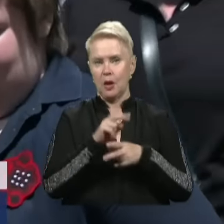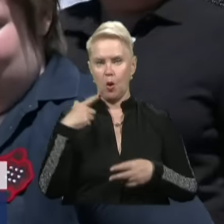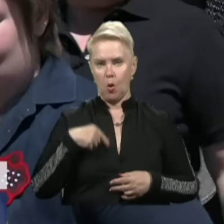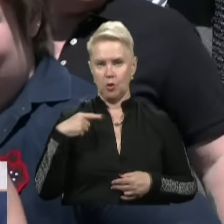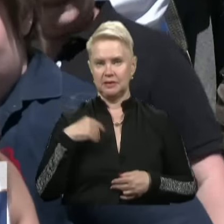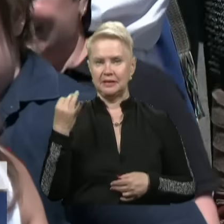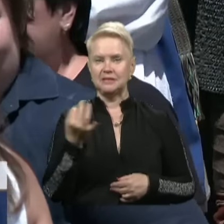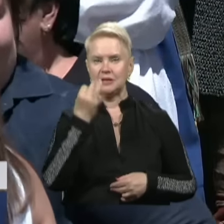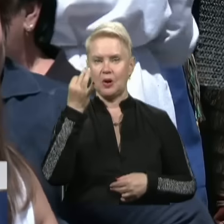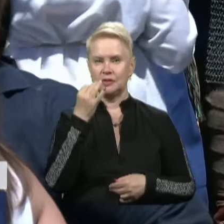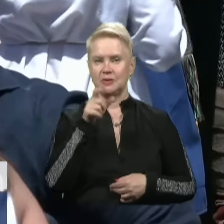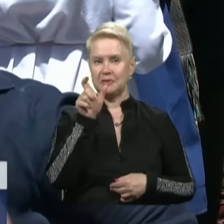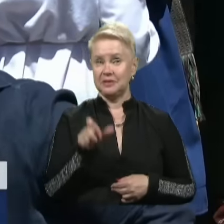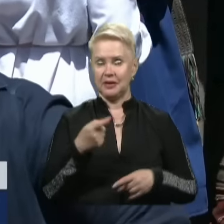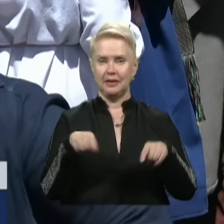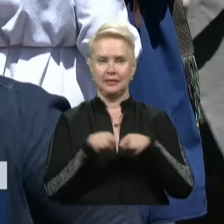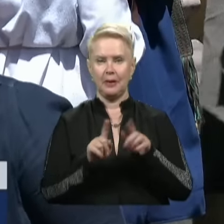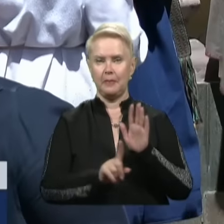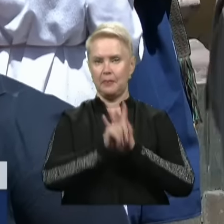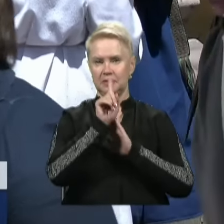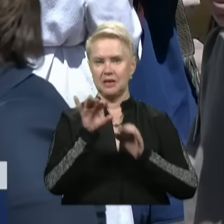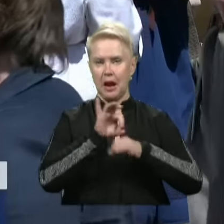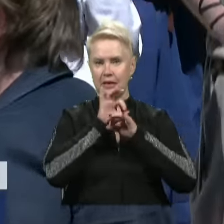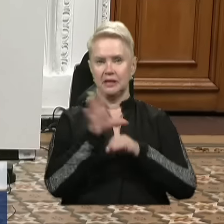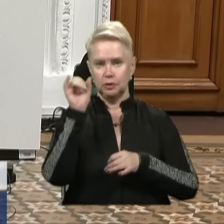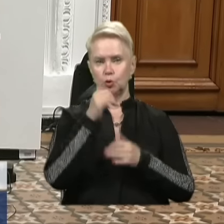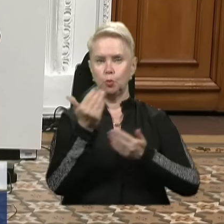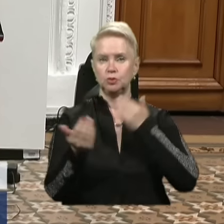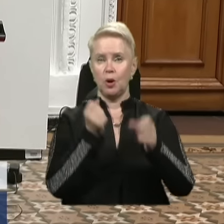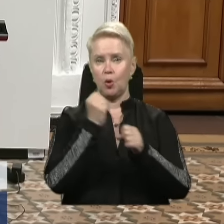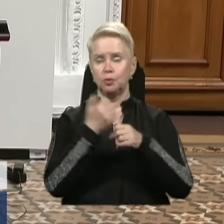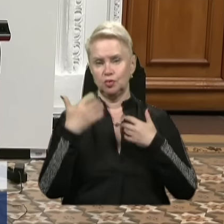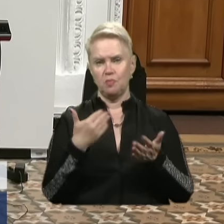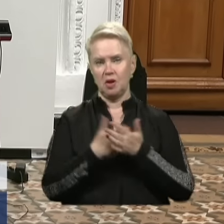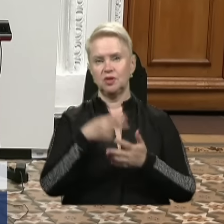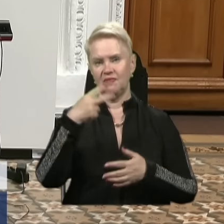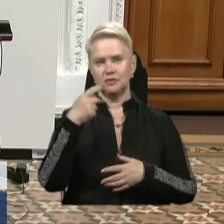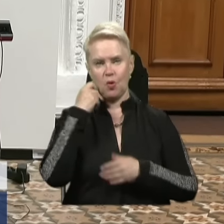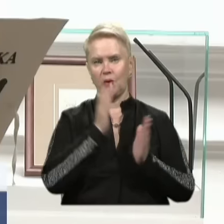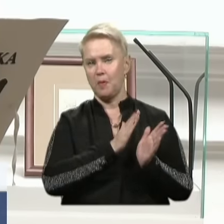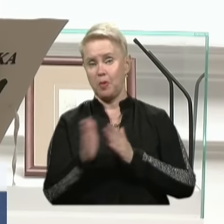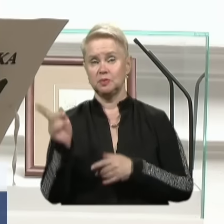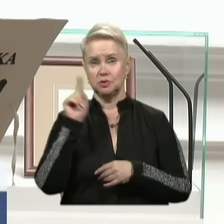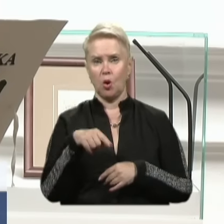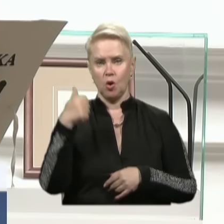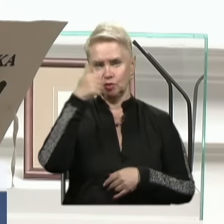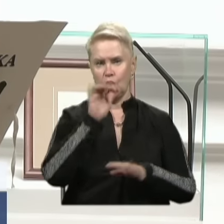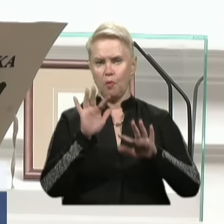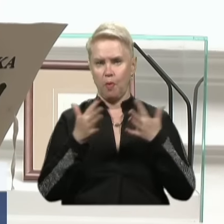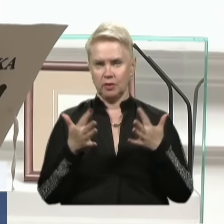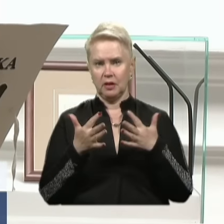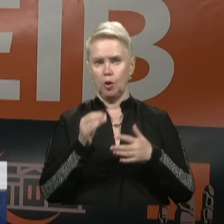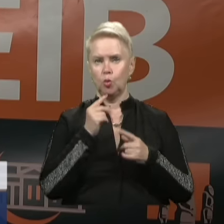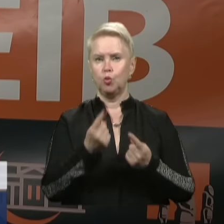костюми історичних персон. Так, початком акції «Ніч у музеї» роблять вже майже 20 років поспіль. Тим більше, цьогорічна подія